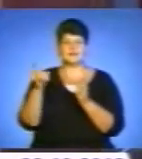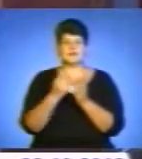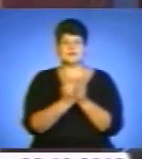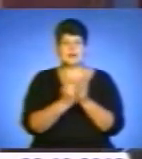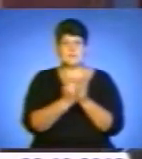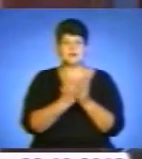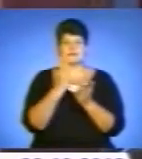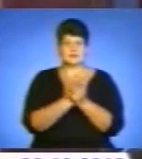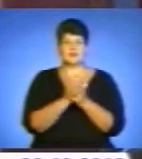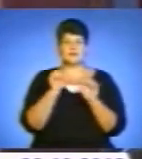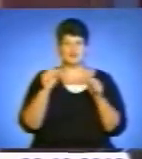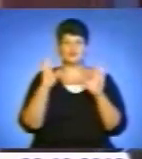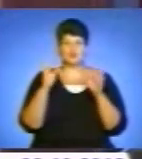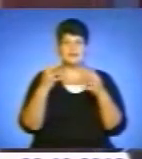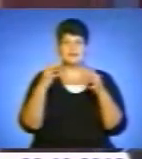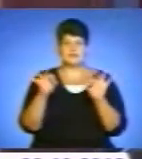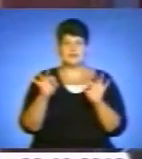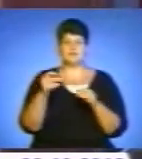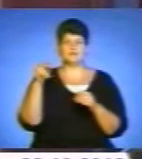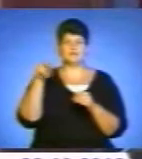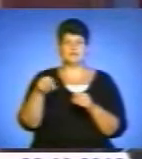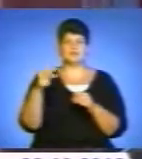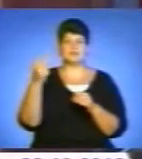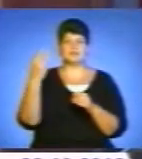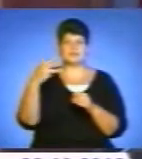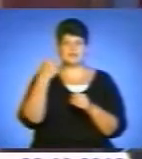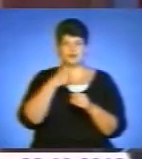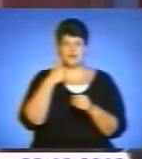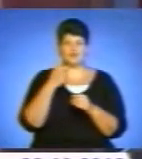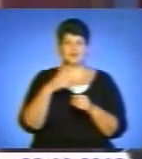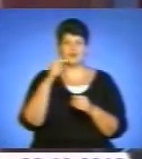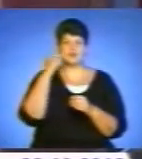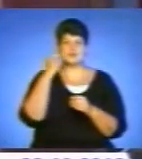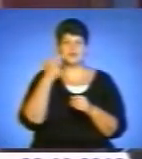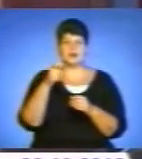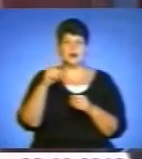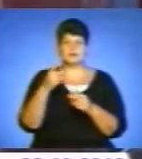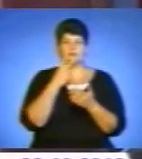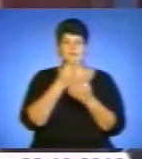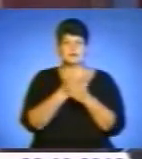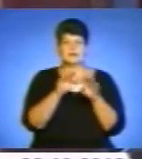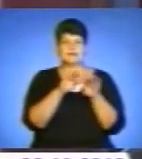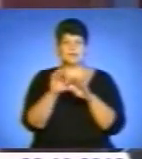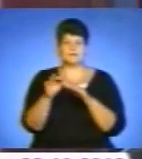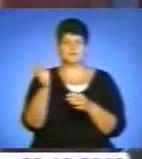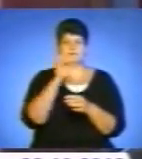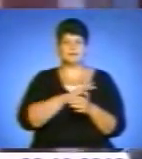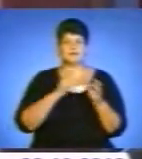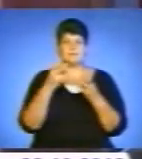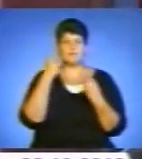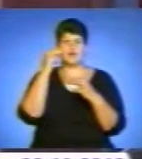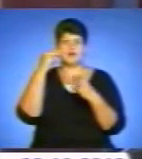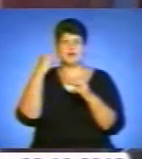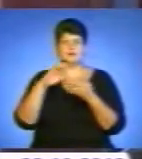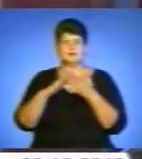незалежними до 2030 року від імпорту російського газу. Але, подивившись на рівень споживання, це недостатньо. Необхідно поліпшити